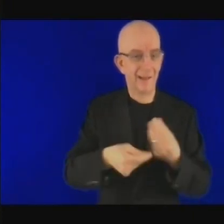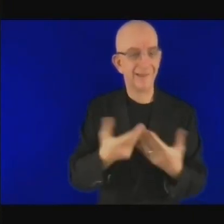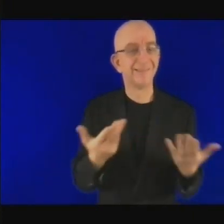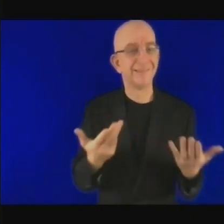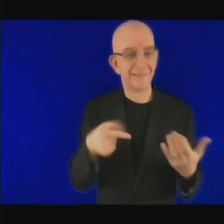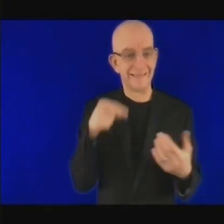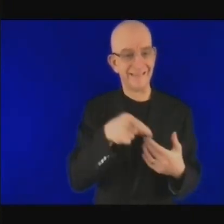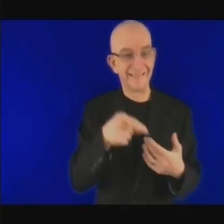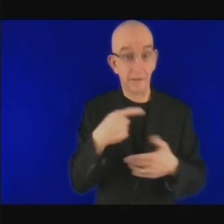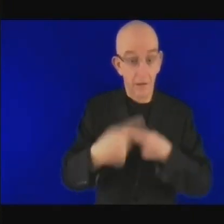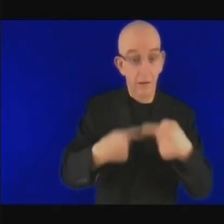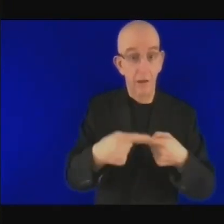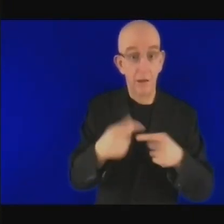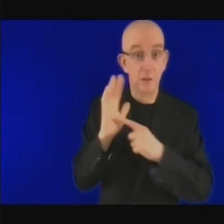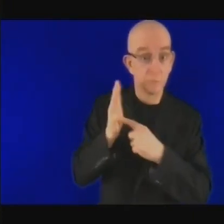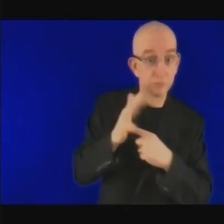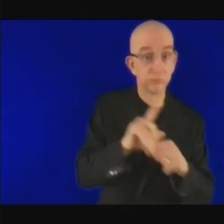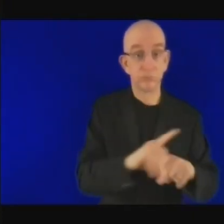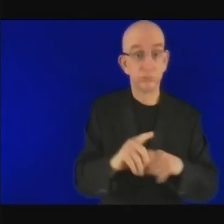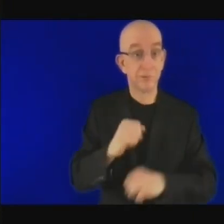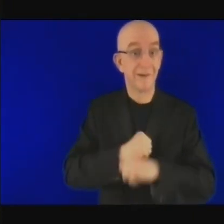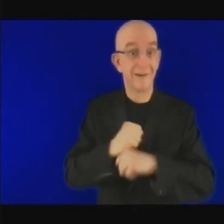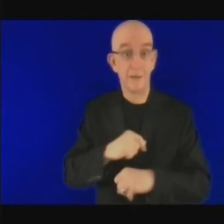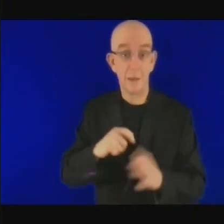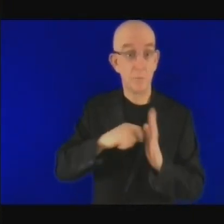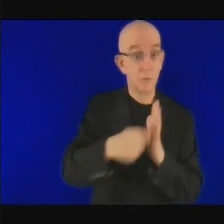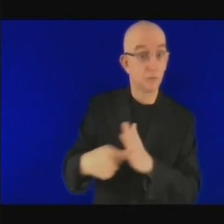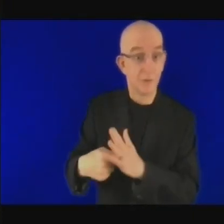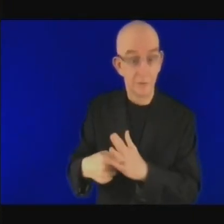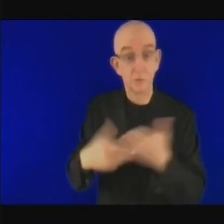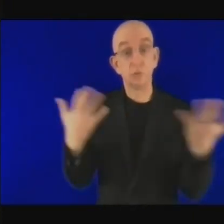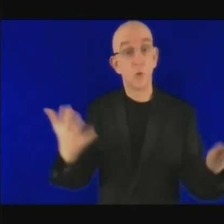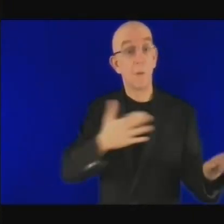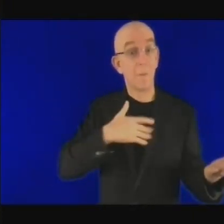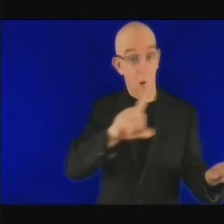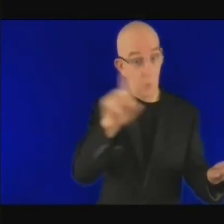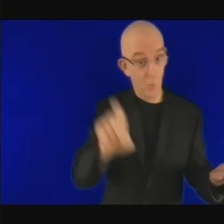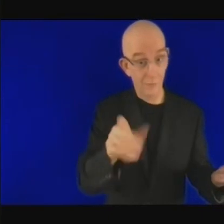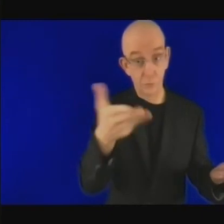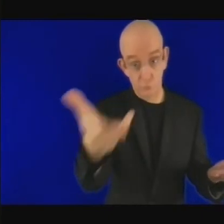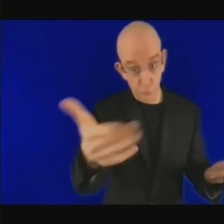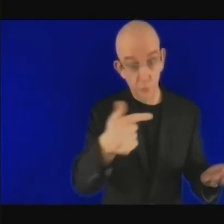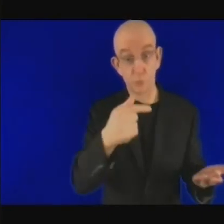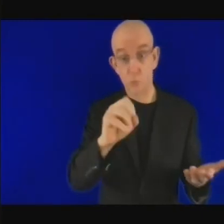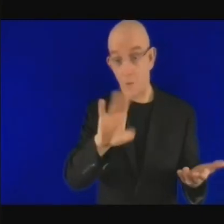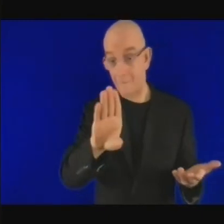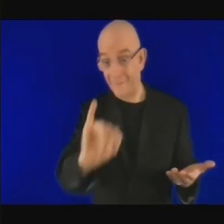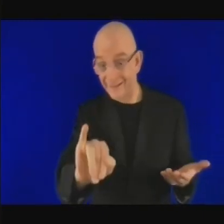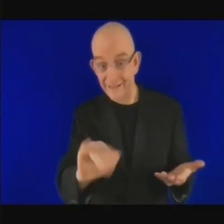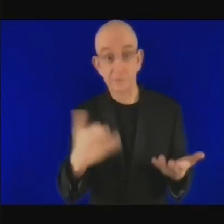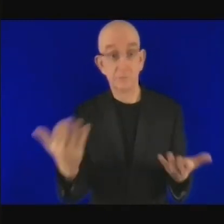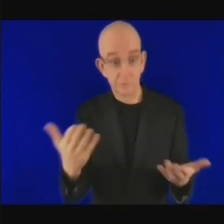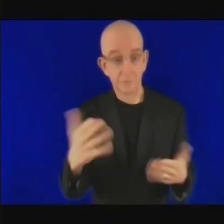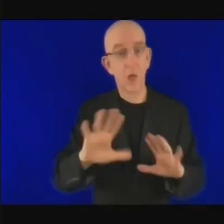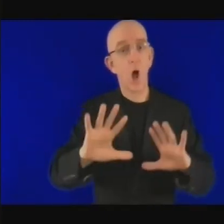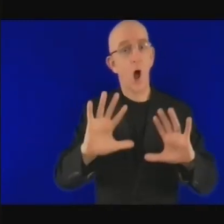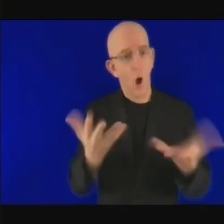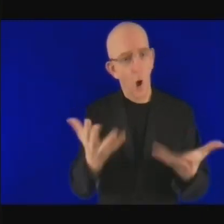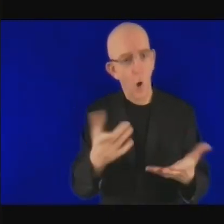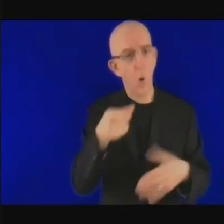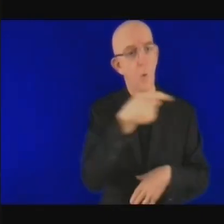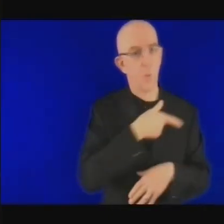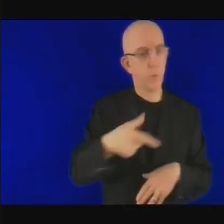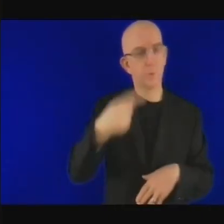question pour Toby comment examiner ces risques pour empêcher